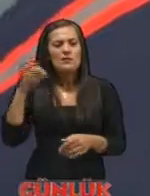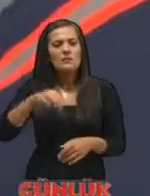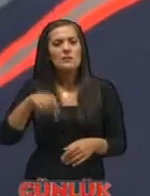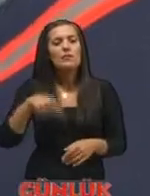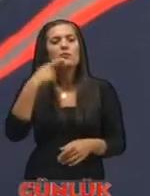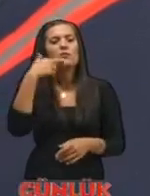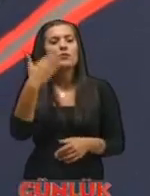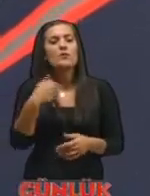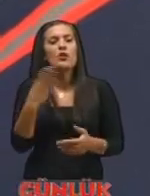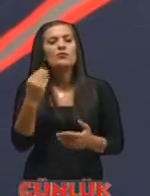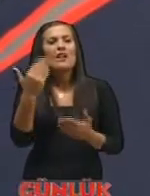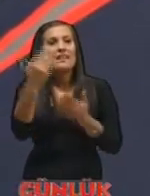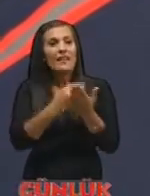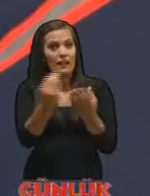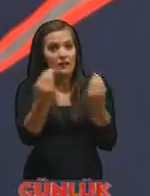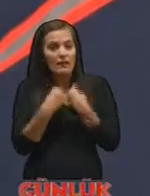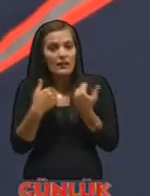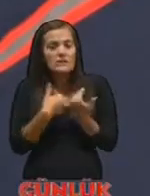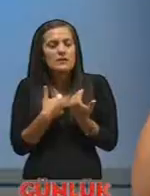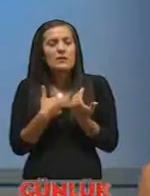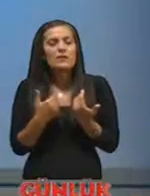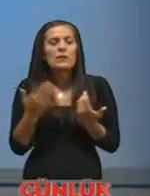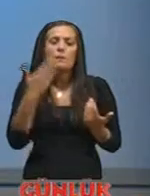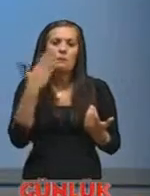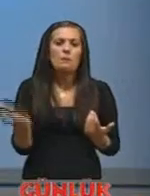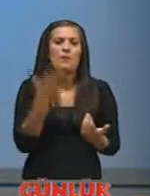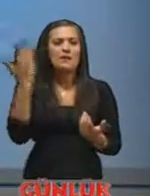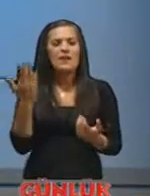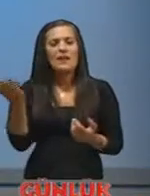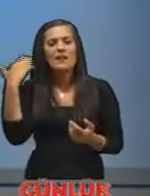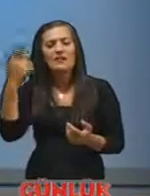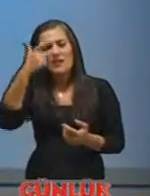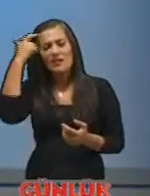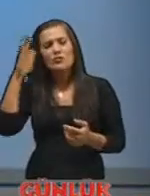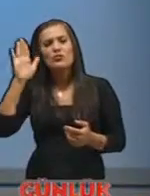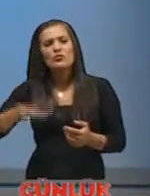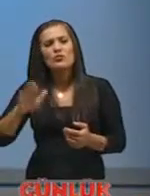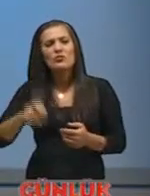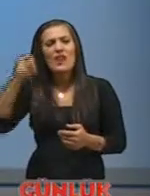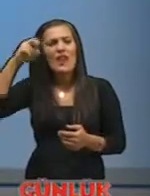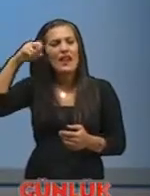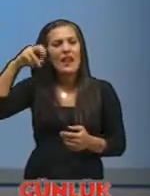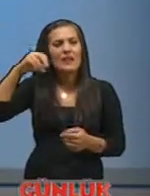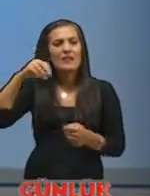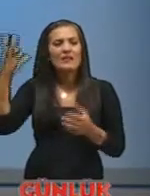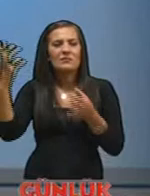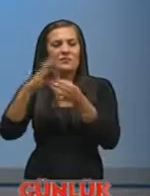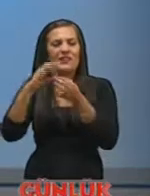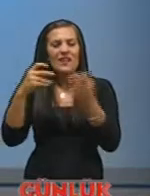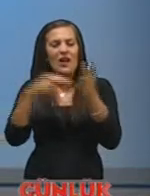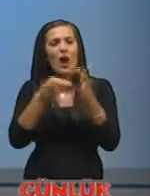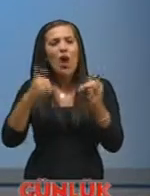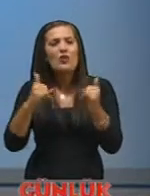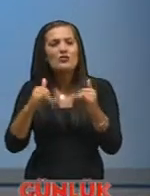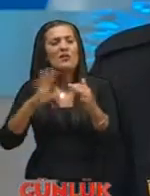şunları kastediyorum yani öyle detaylar verin ki bize misal geçen yaz bu hani ucuz elektriğe takılan fişe